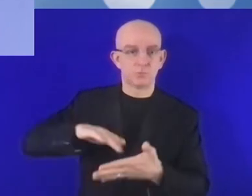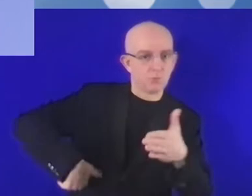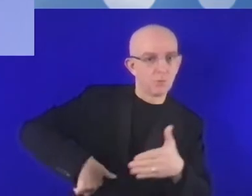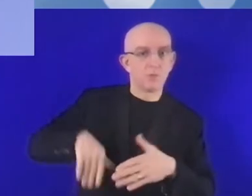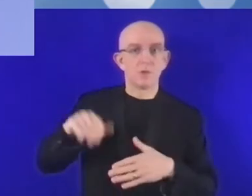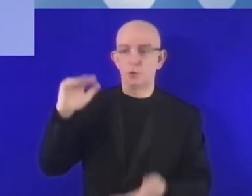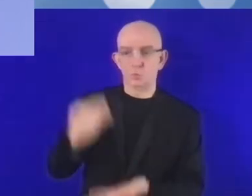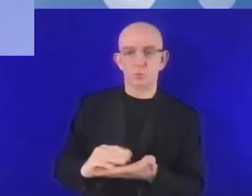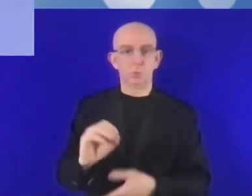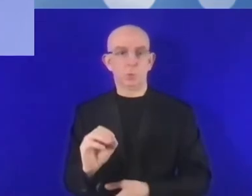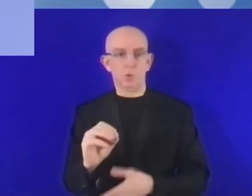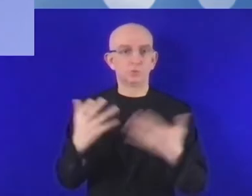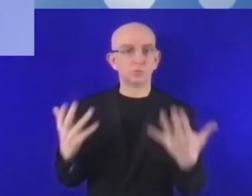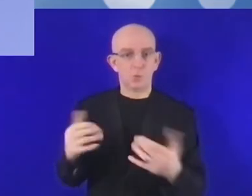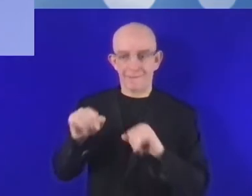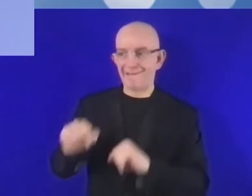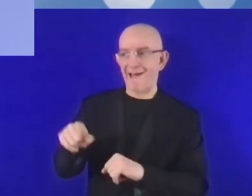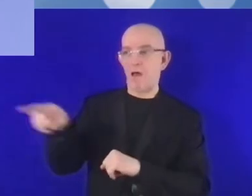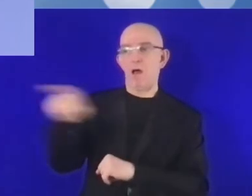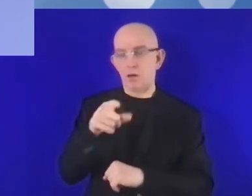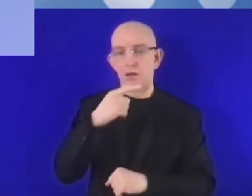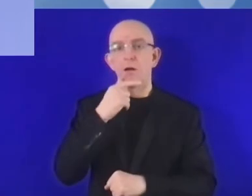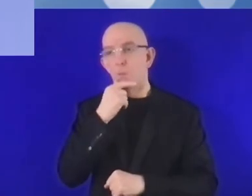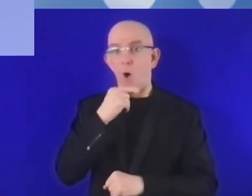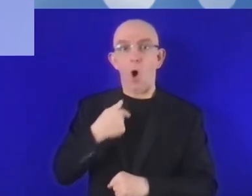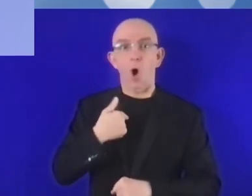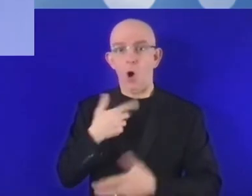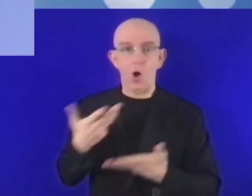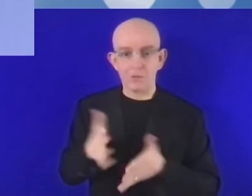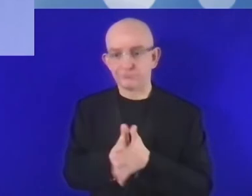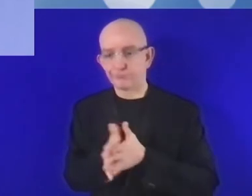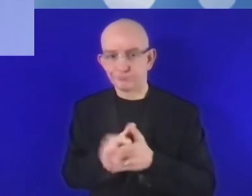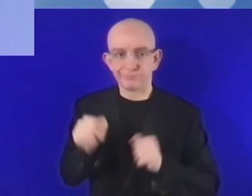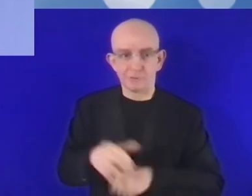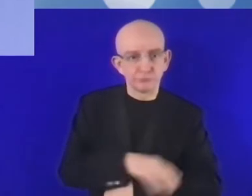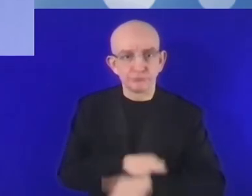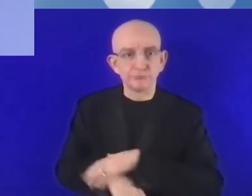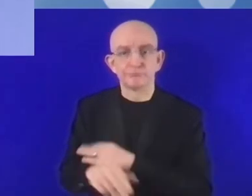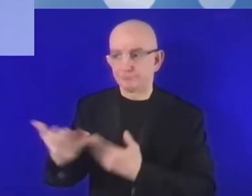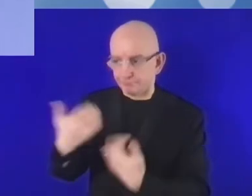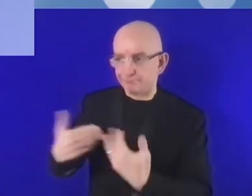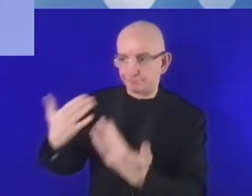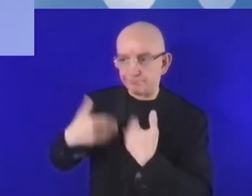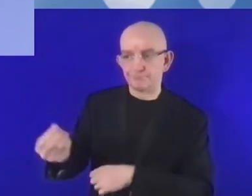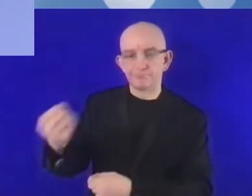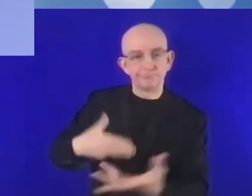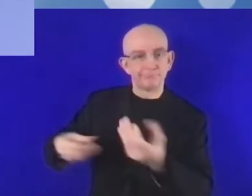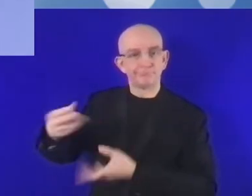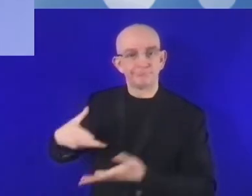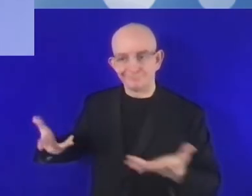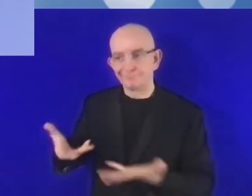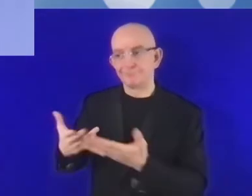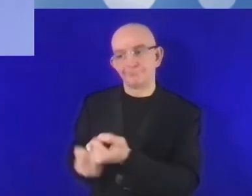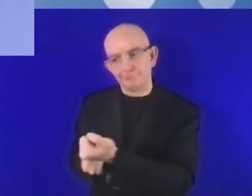Takie problemy powinno się rozwiązywać tak, aby startupy i MŚP mogły prężnie działać i